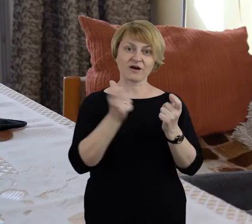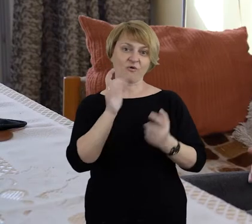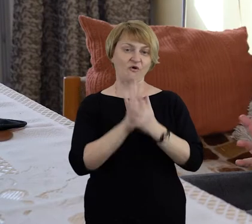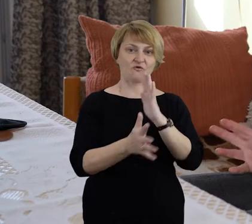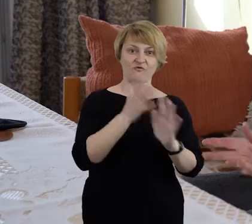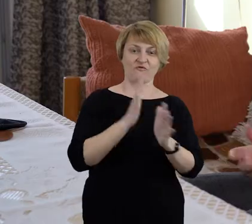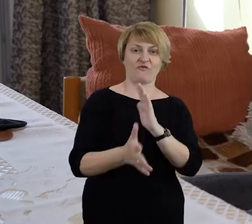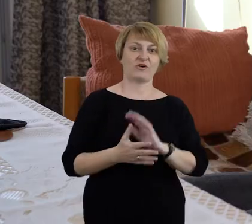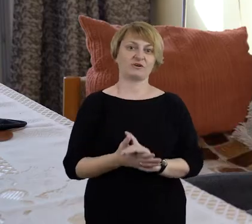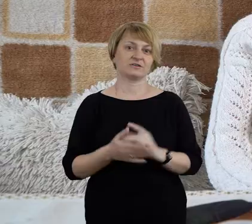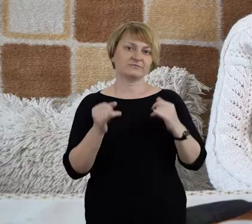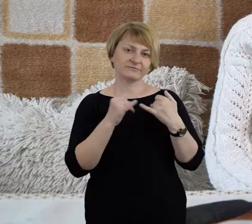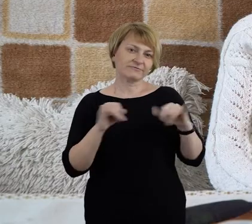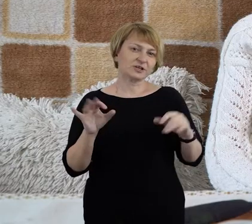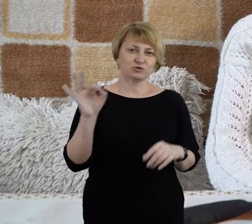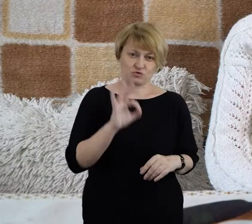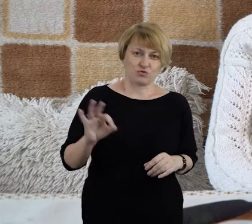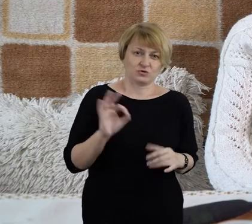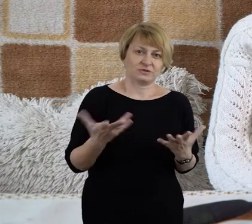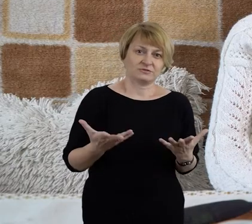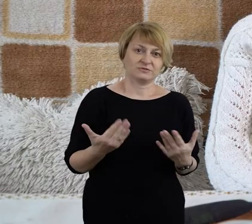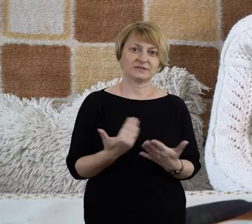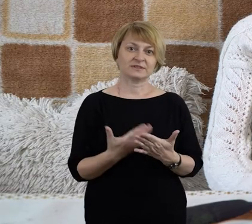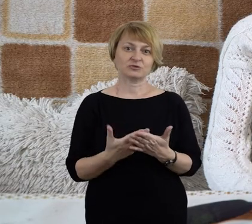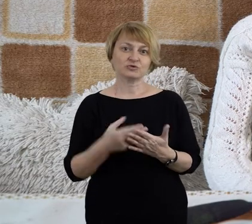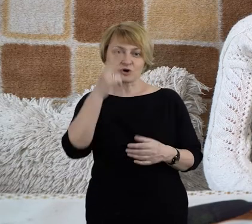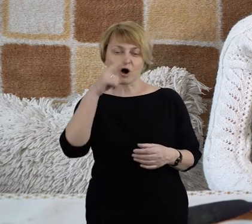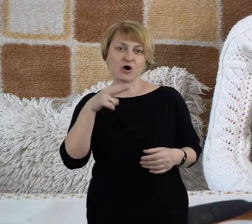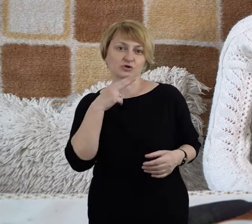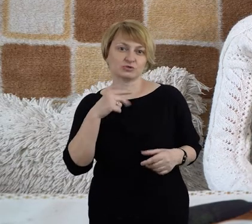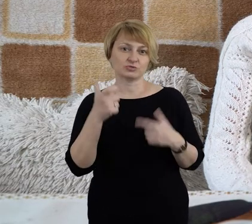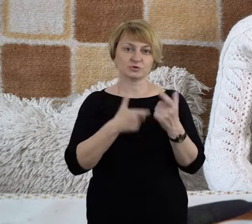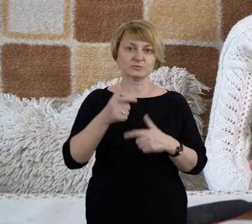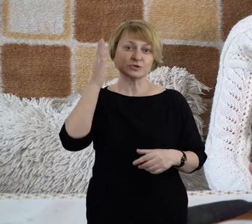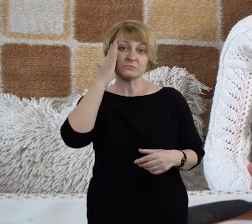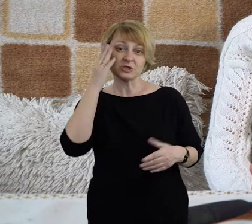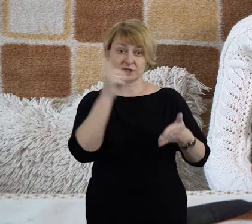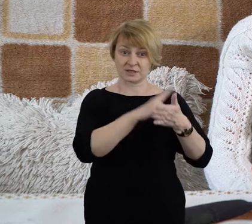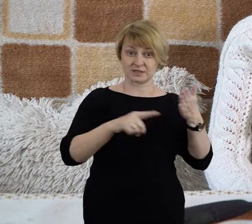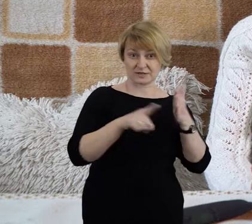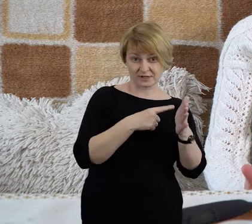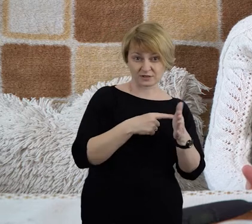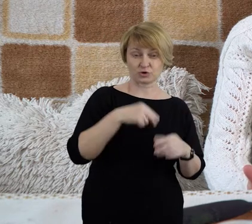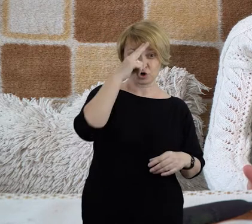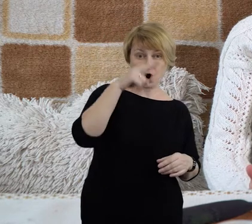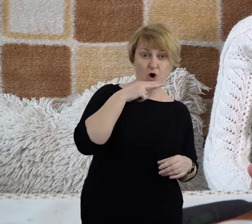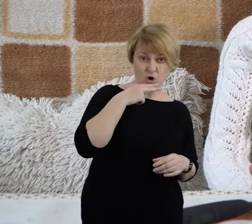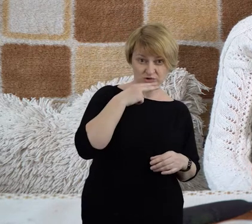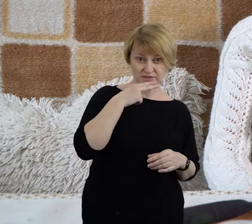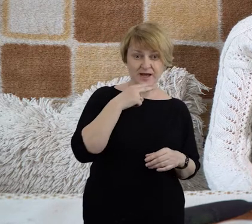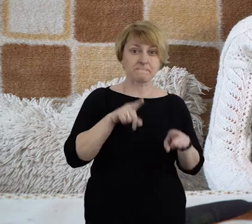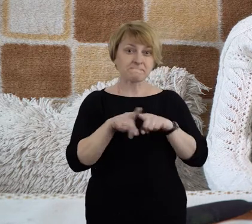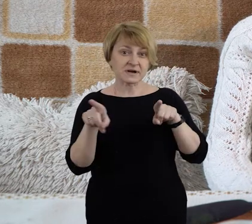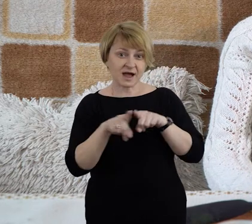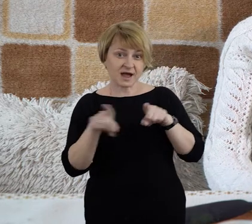ale to już zupełnie w innym kontekście, bo musiał zlikwidować mieszkanie. Bo jak ojca i brata mu